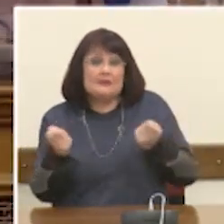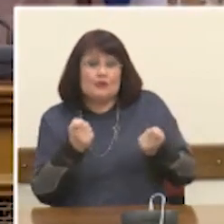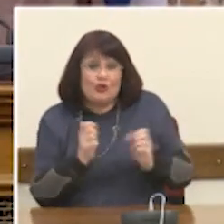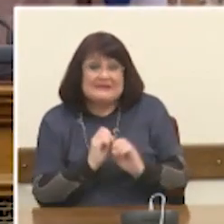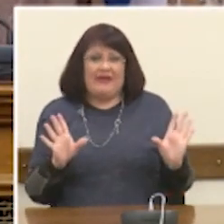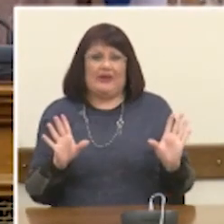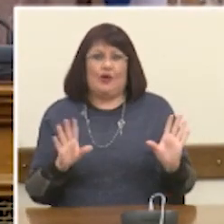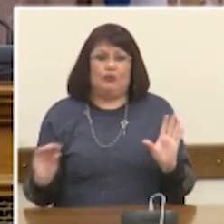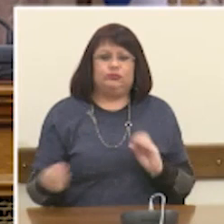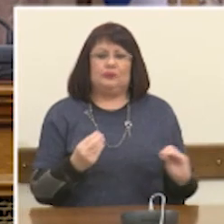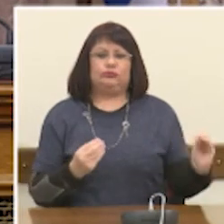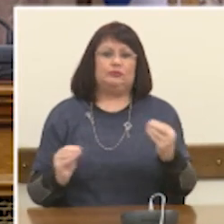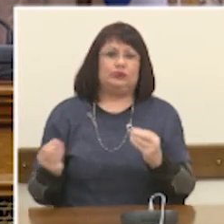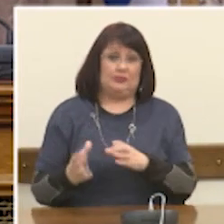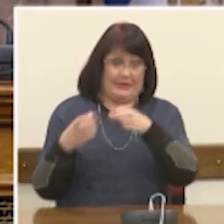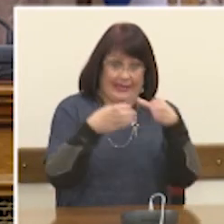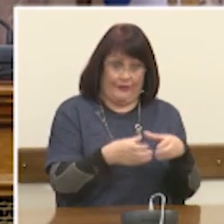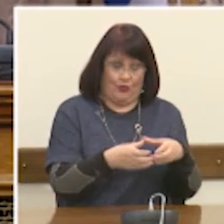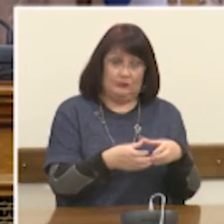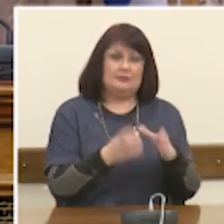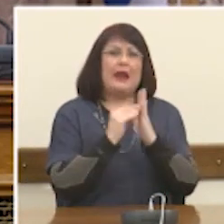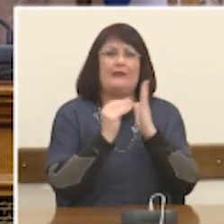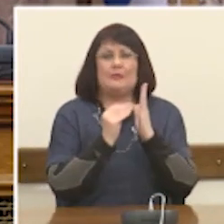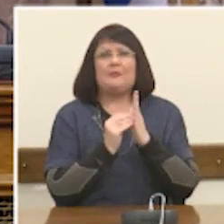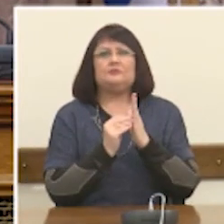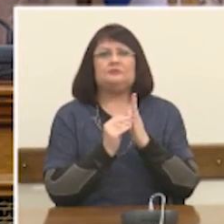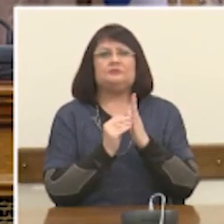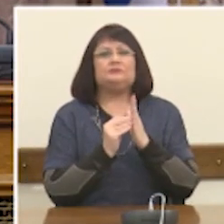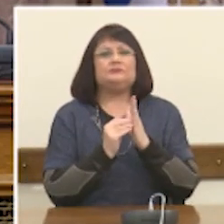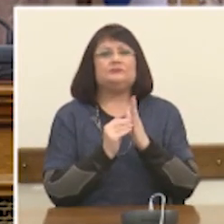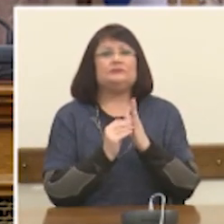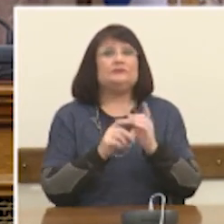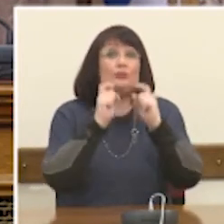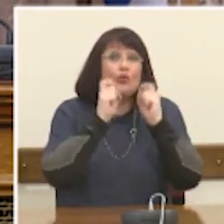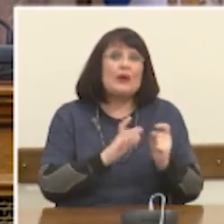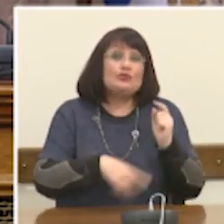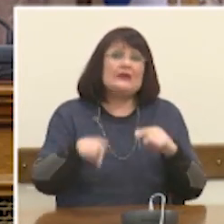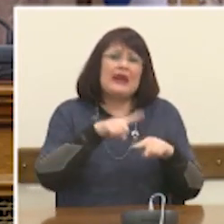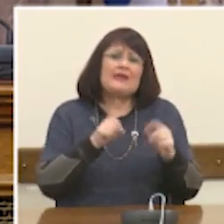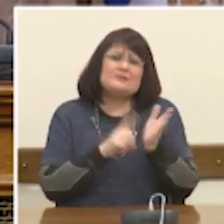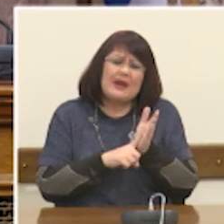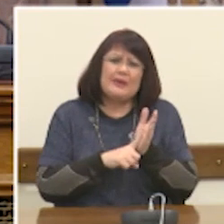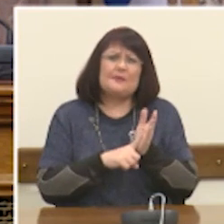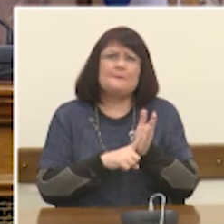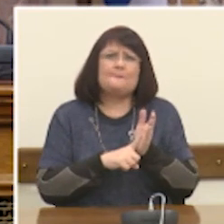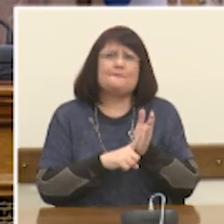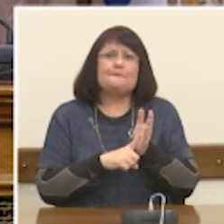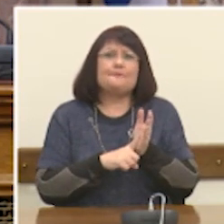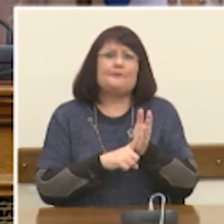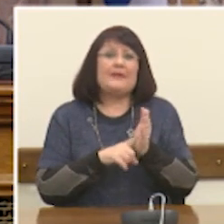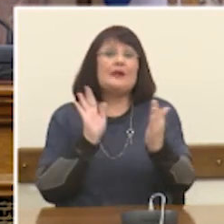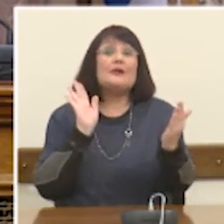Στην πρώτη κατηγορία, παραδείγματος χάρη, εντάσσεται η υποχρέωση της χώρας να αποστατευθεί από τις νέες